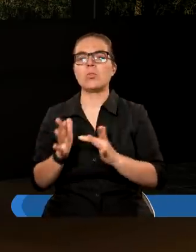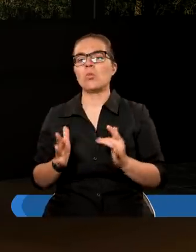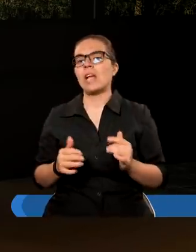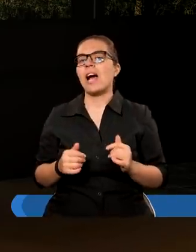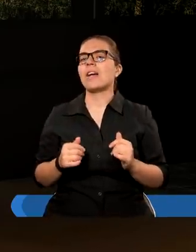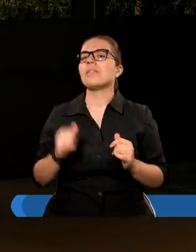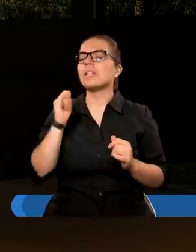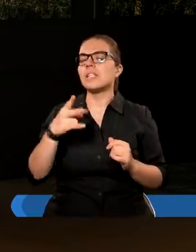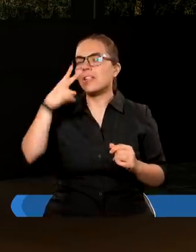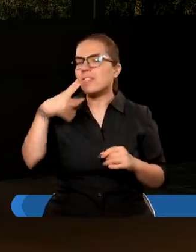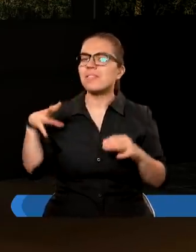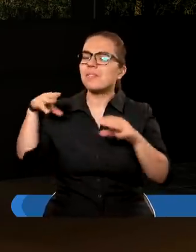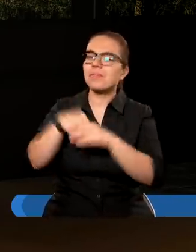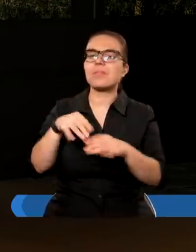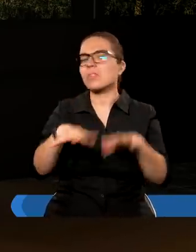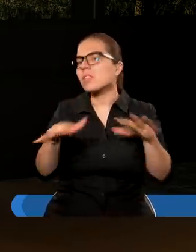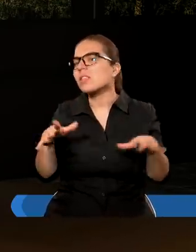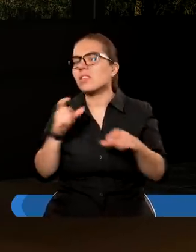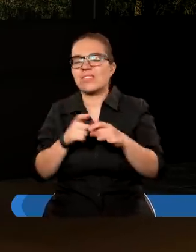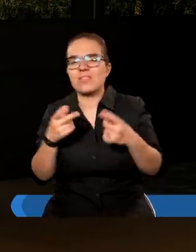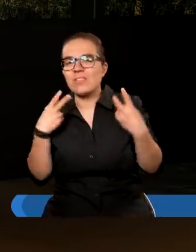Widzimy tutaj trójkę sług,